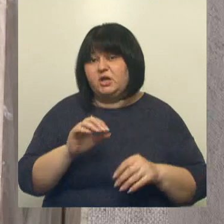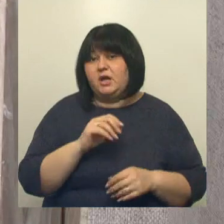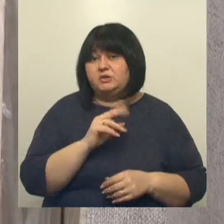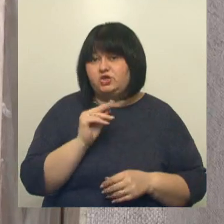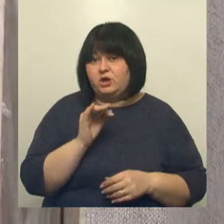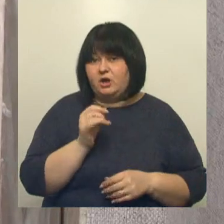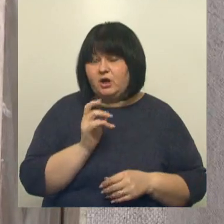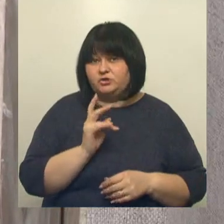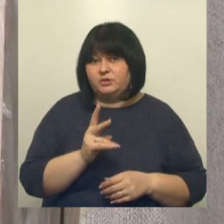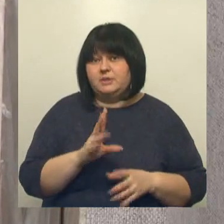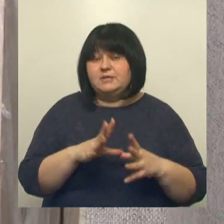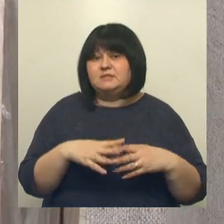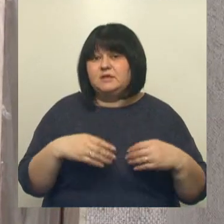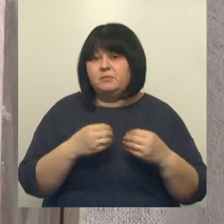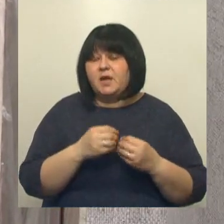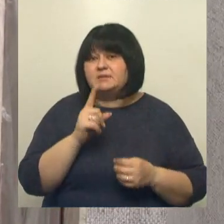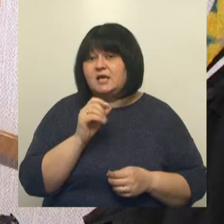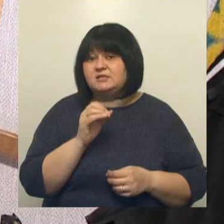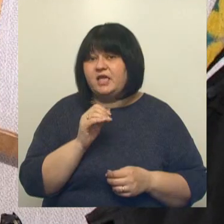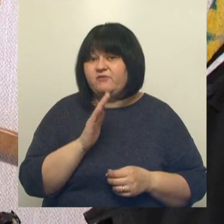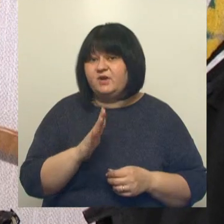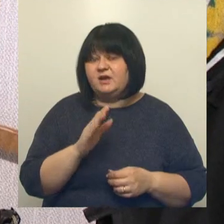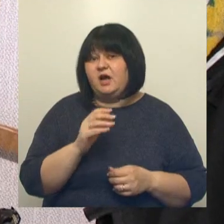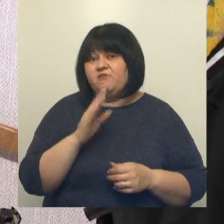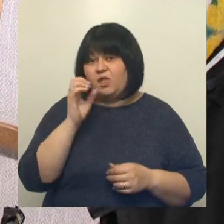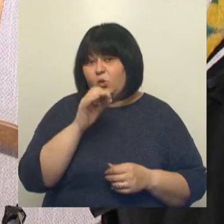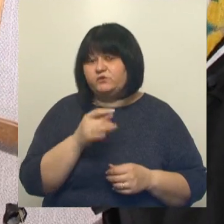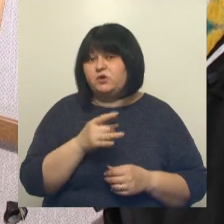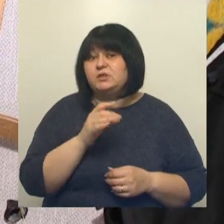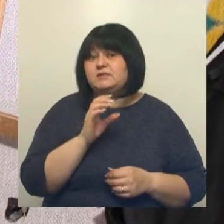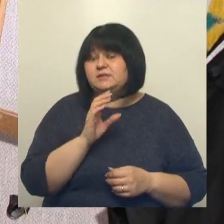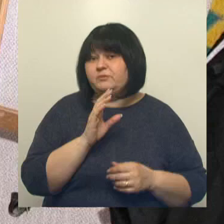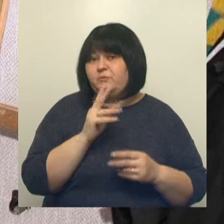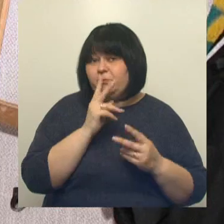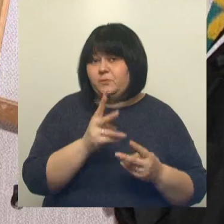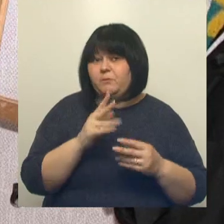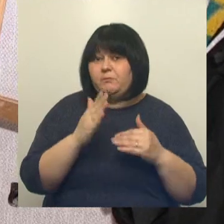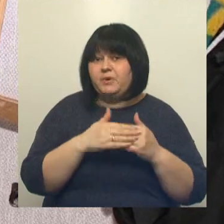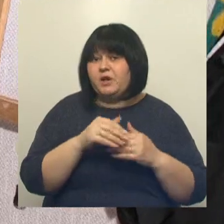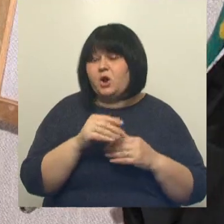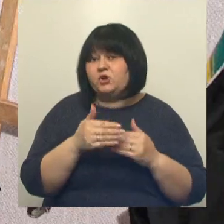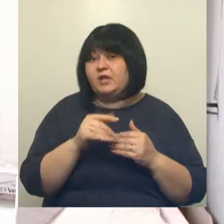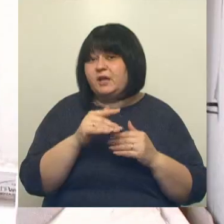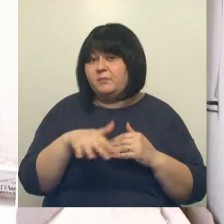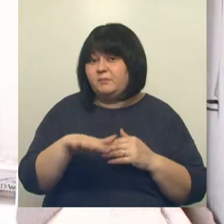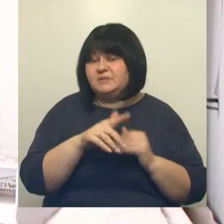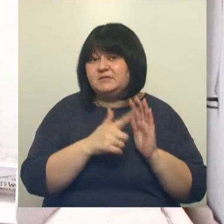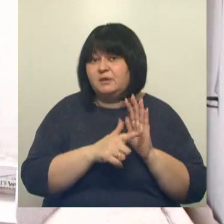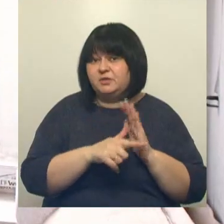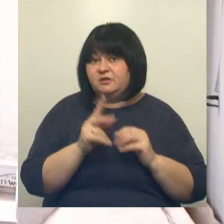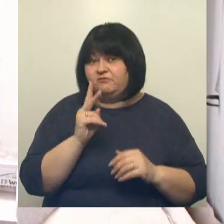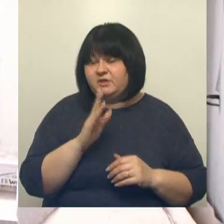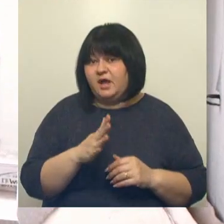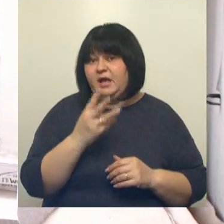Семья Засеевых из Волоконовского хутора Старый осматривает квартиру в пригороде областной столицы. 70 квадратов, 3